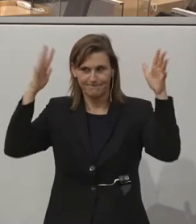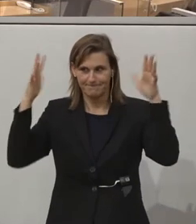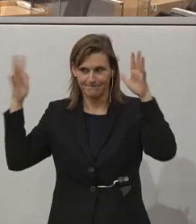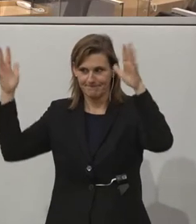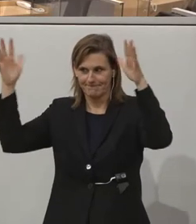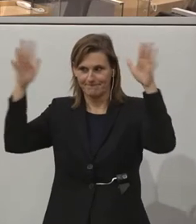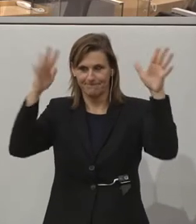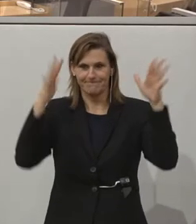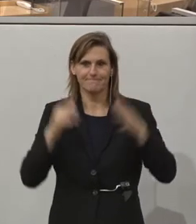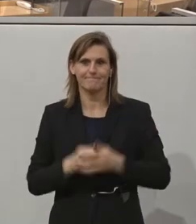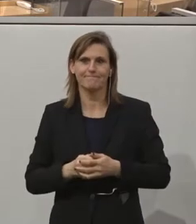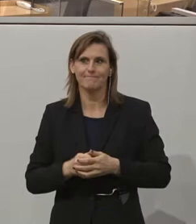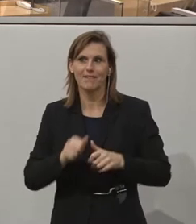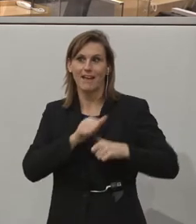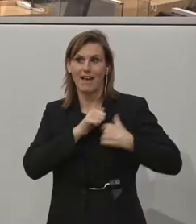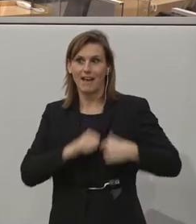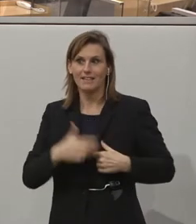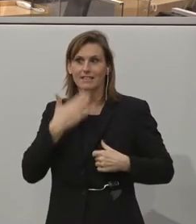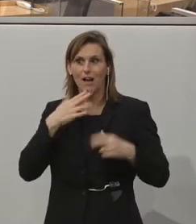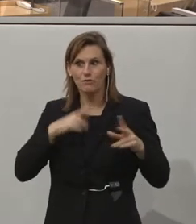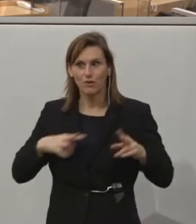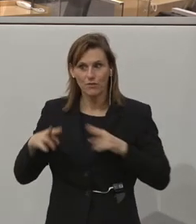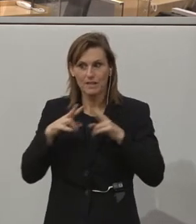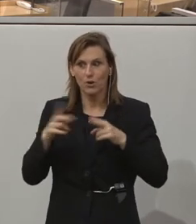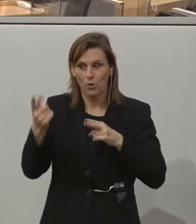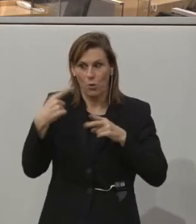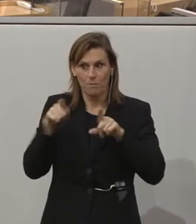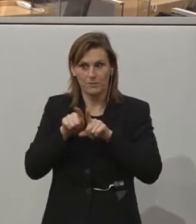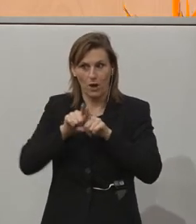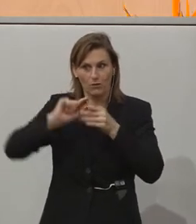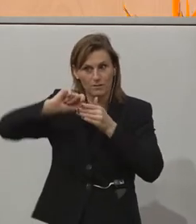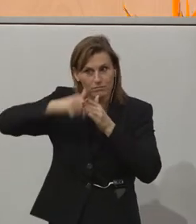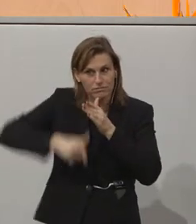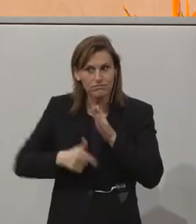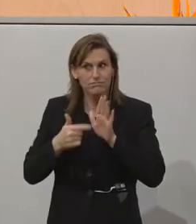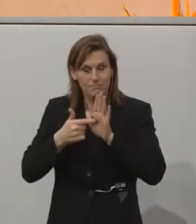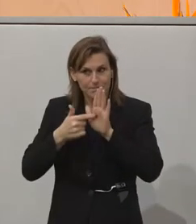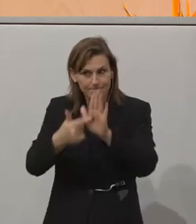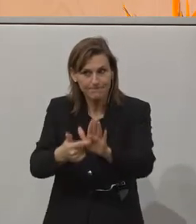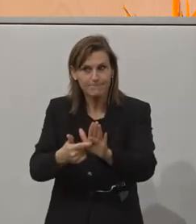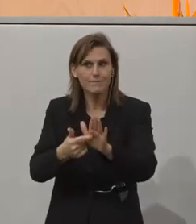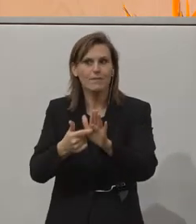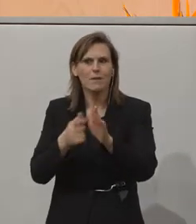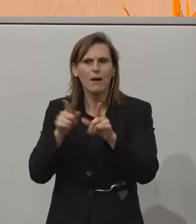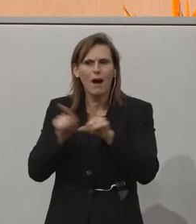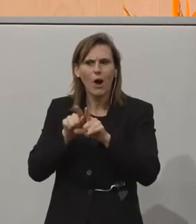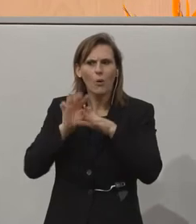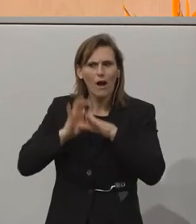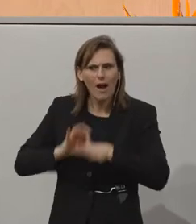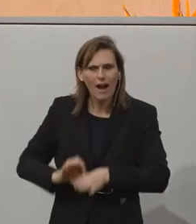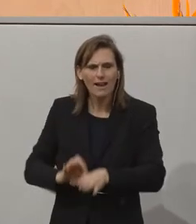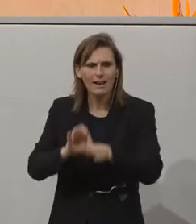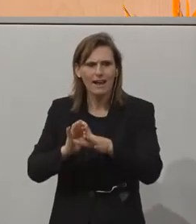Herzlichen Dank für das Video. werden auch das Projekt gleich präsentiert bekommen. Aber als einleitendes